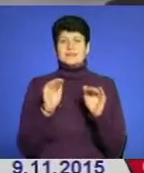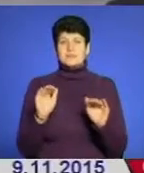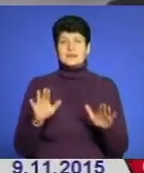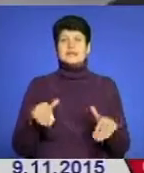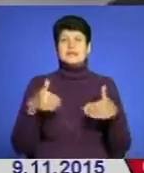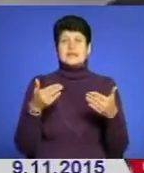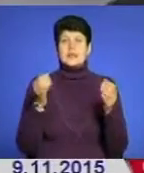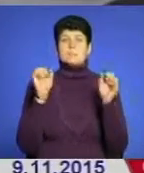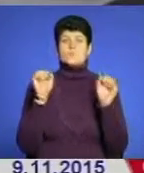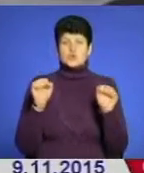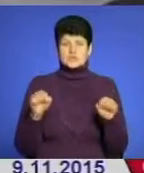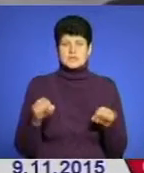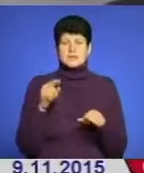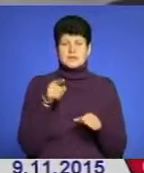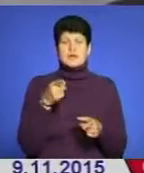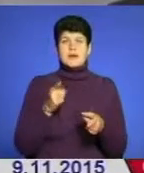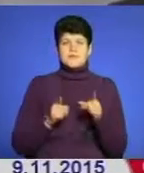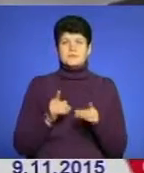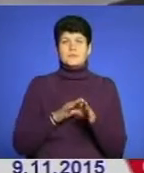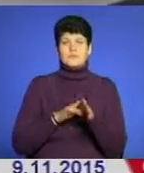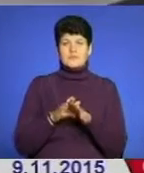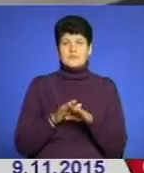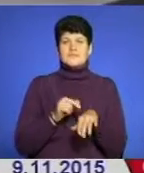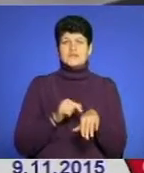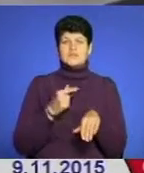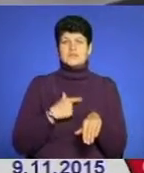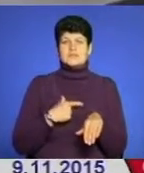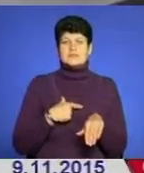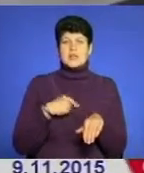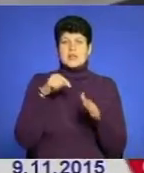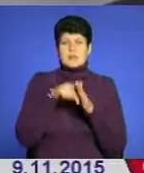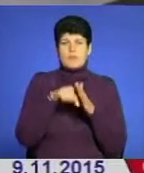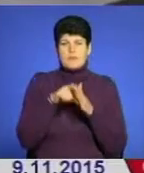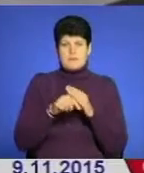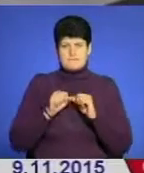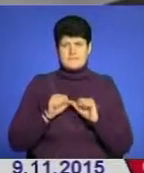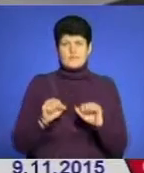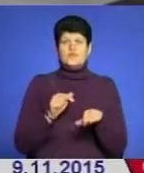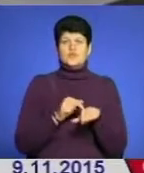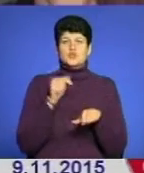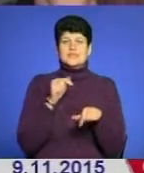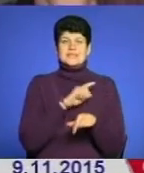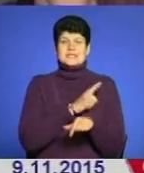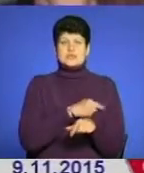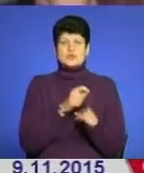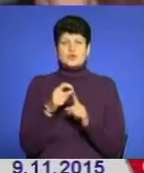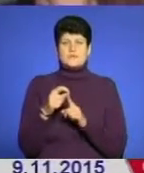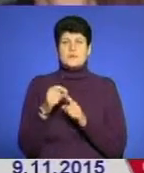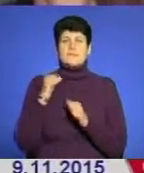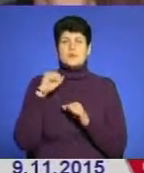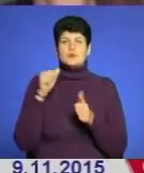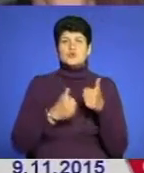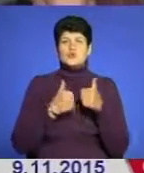можливість їм реалізуватися, відчути свій глибокий патріотизм, відчути силу слова. На переможців